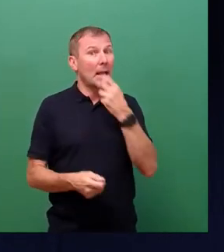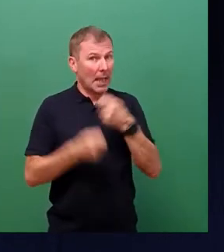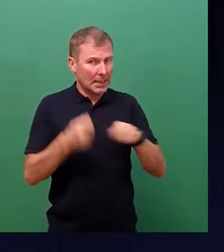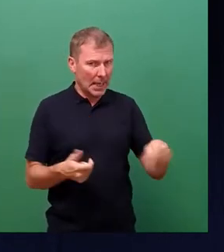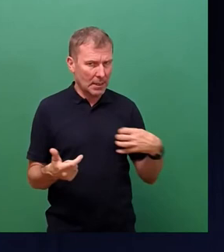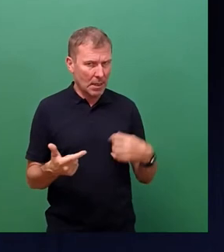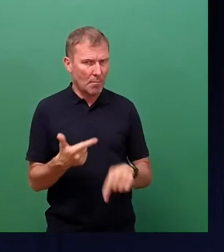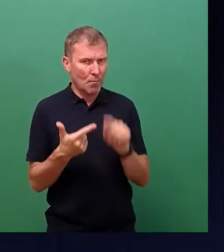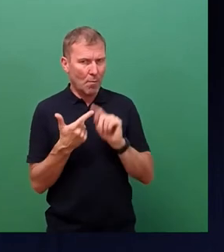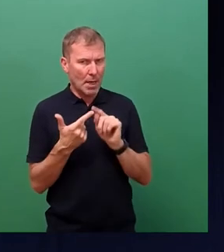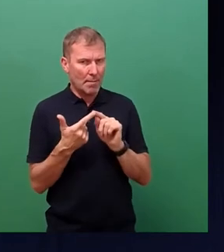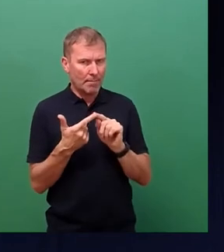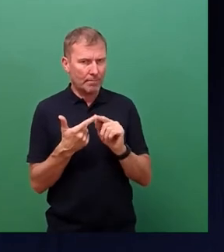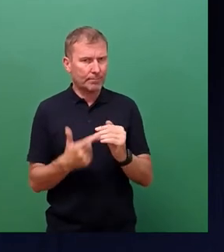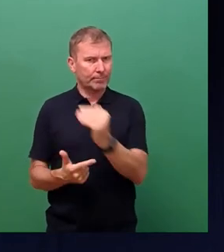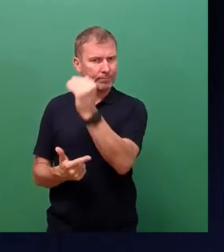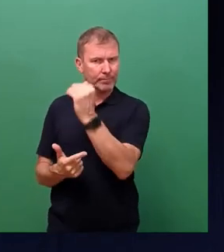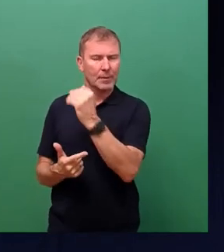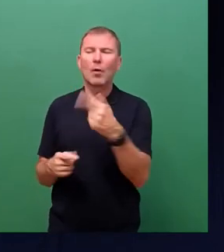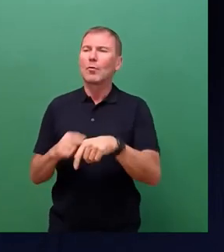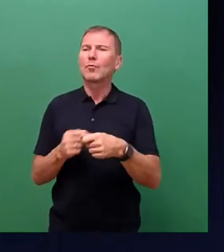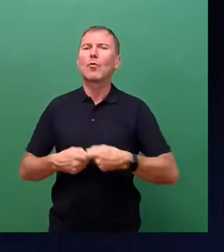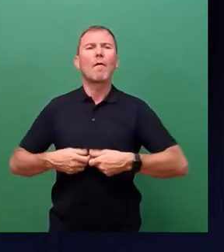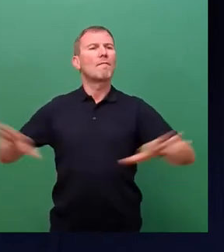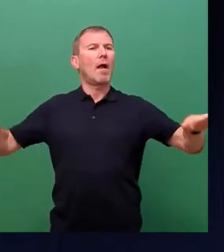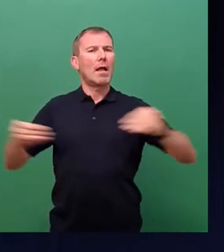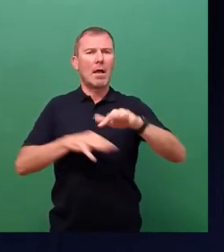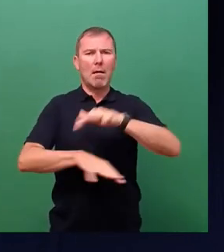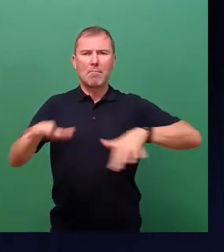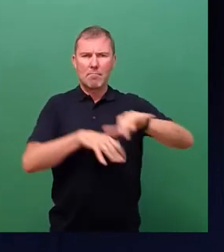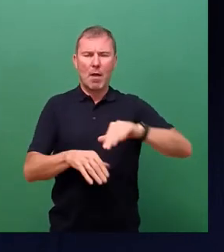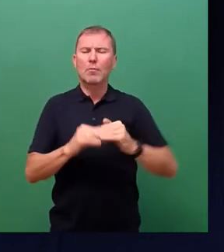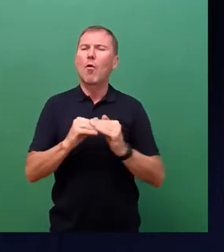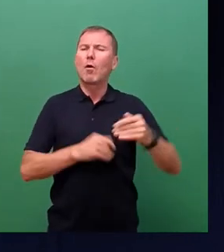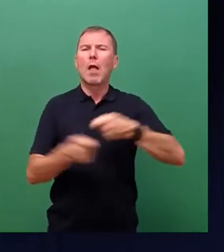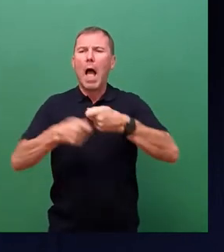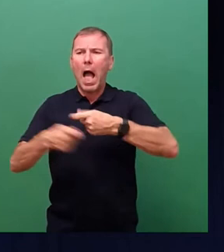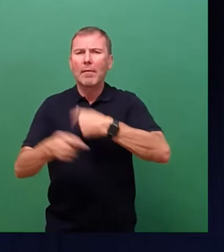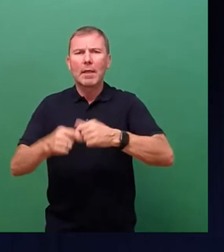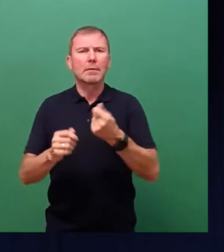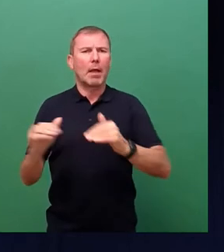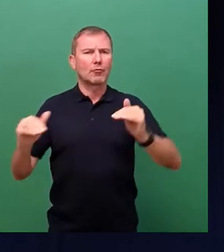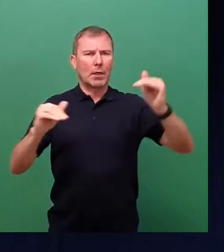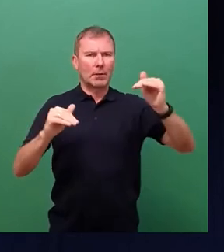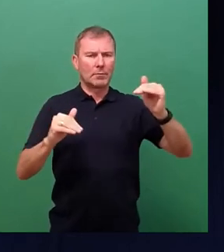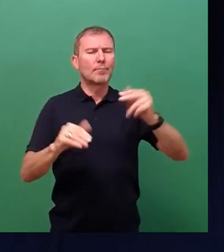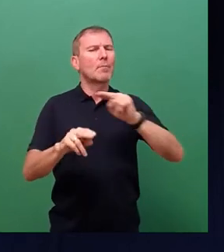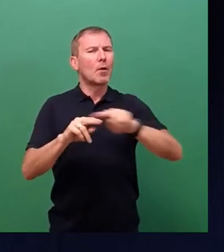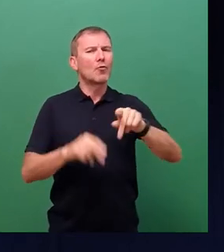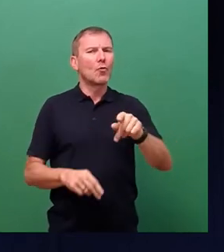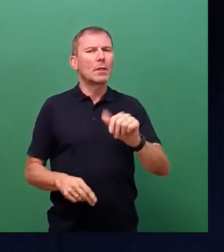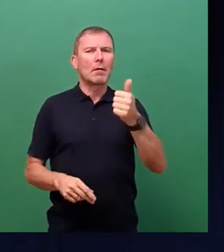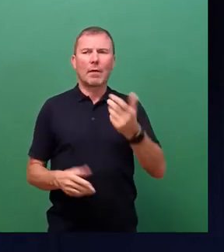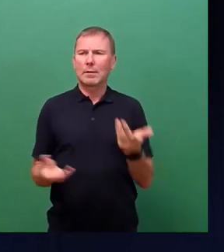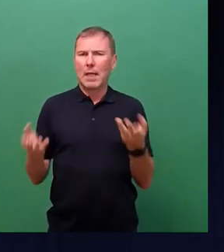aufgrund des liberalisierten Marktes der höheren Handelsfrequenz zu Problemen führt. Wir haben im Juni 2019 fast einen Kollaps gehabt hier in